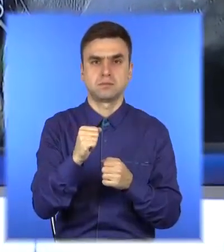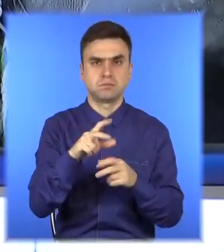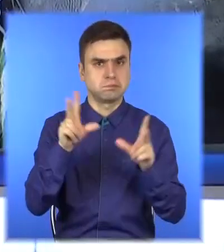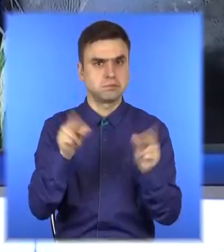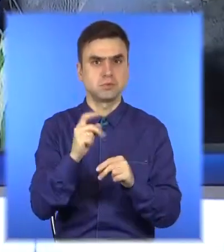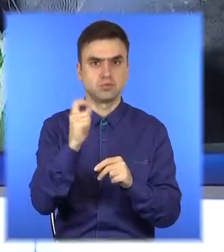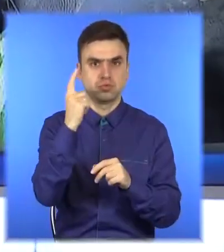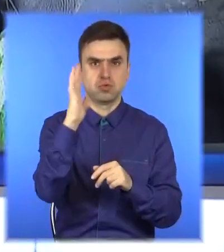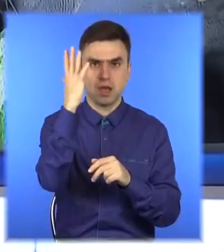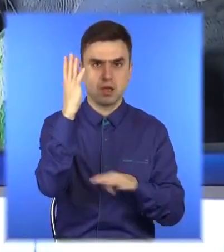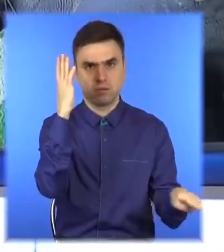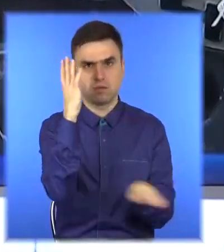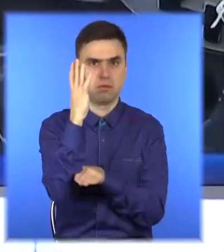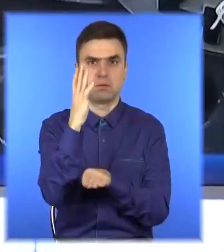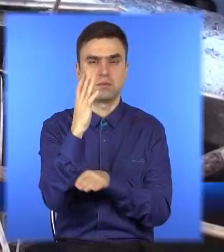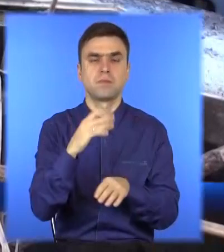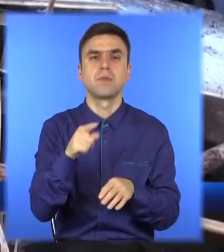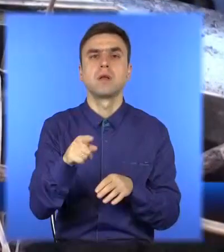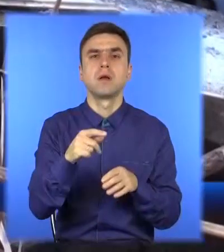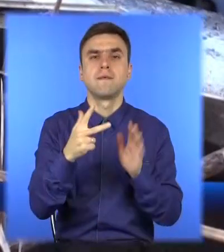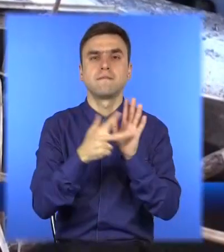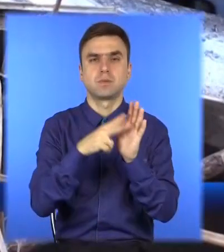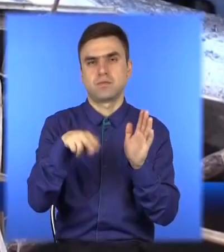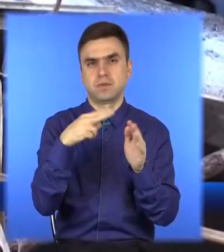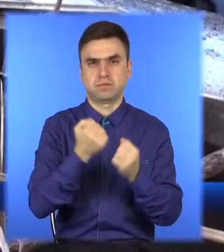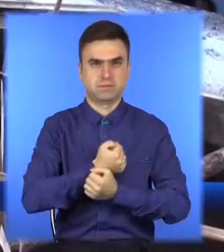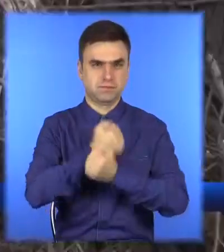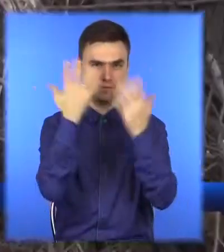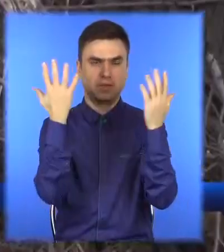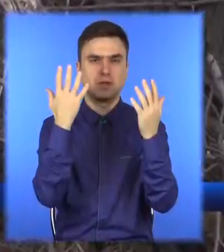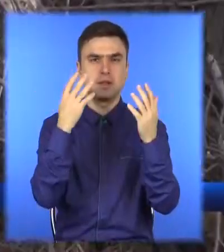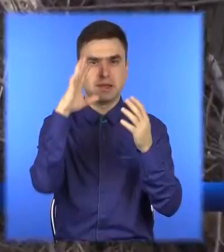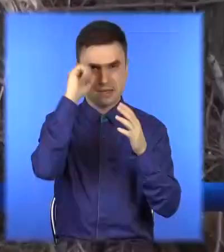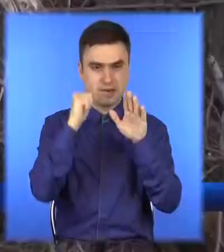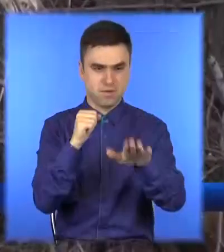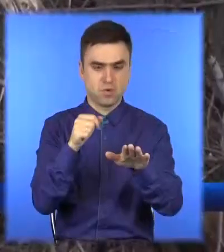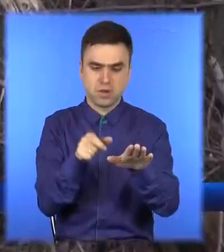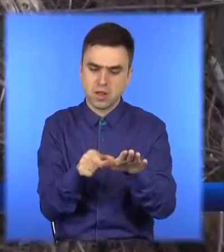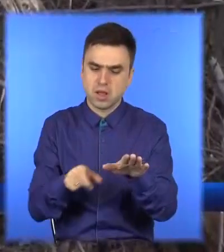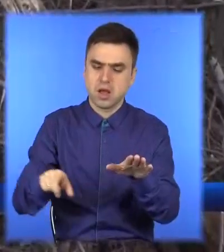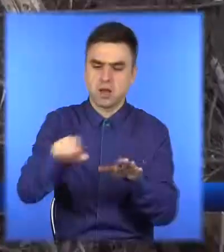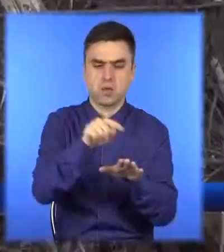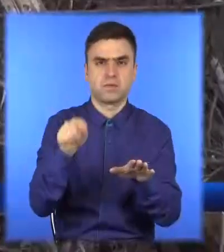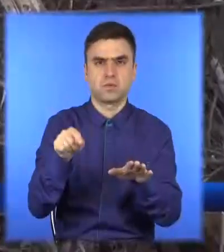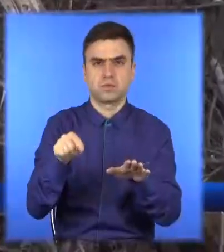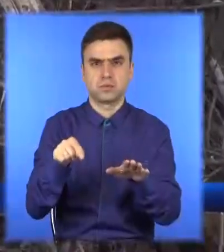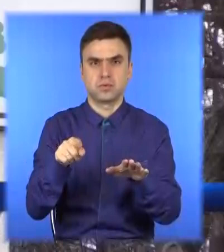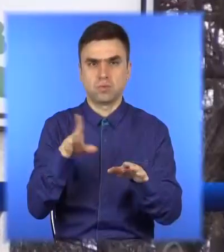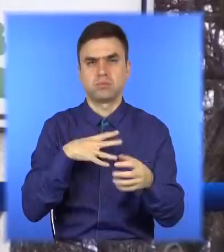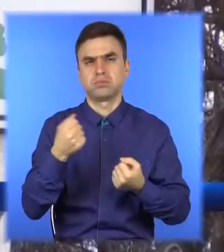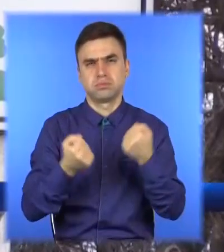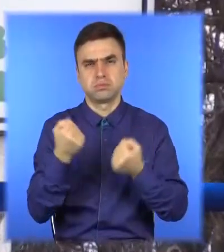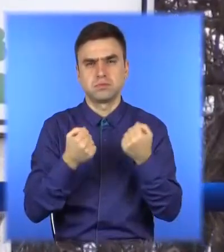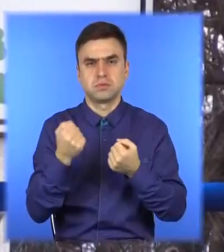Це трапилось в день, 8 грудня, на об'їзній дорозі. За словами чоловіка, автівку занесло на слизькому та мокрому асфальті і